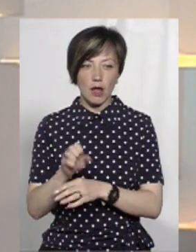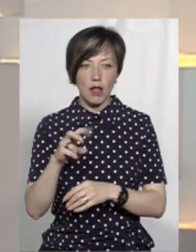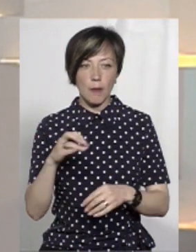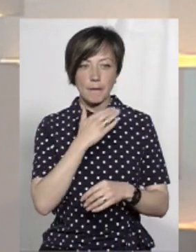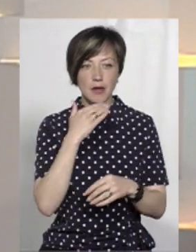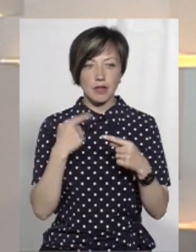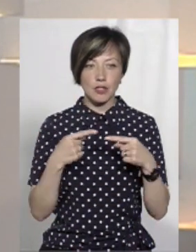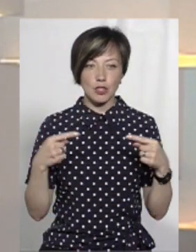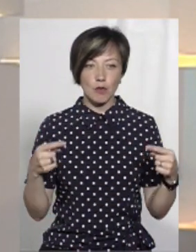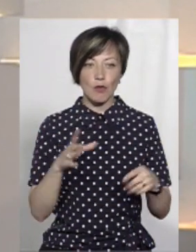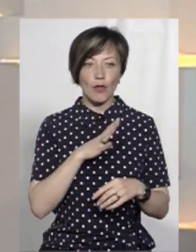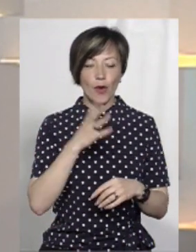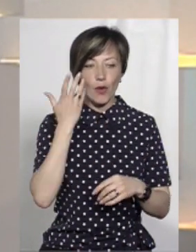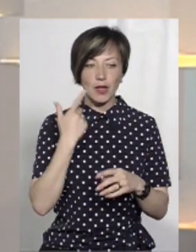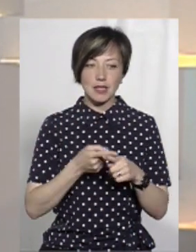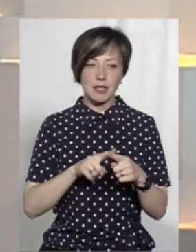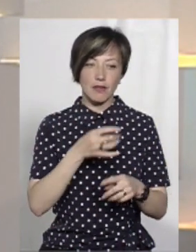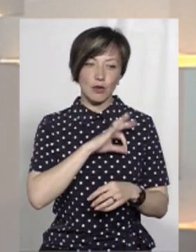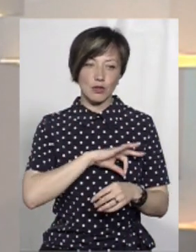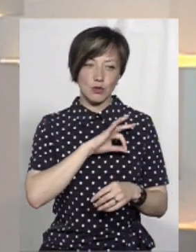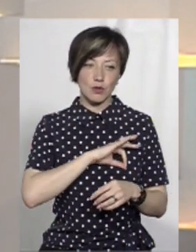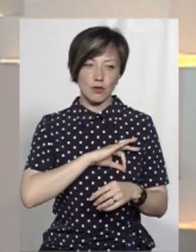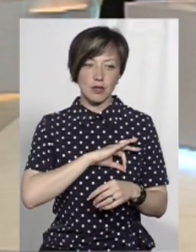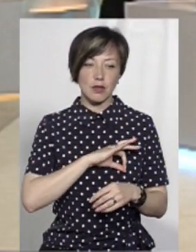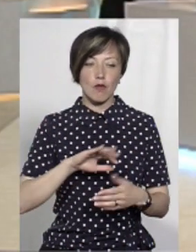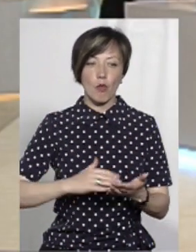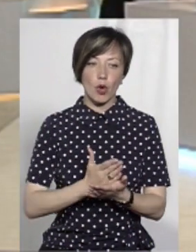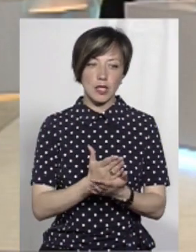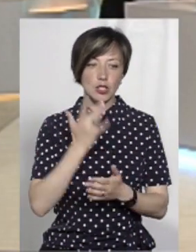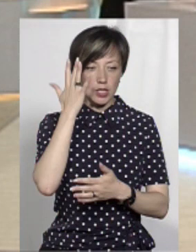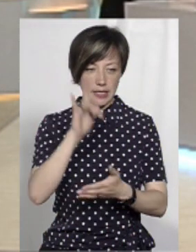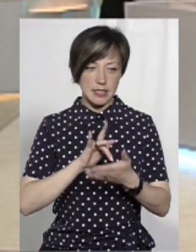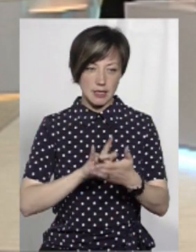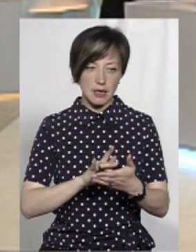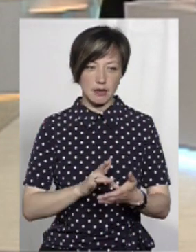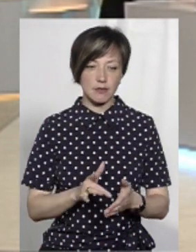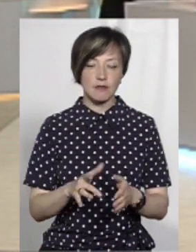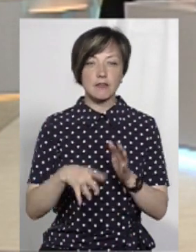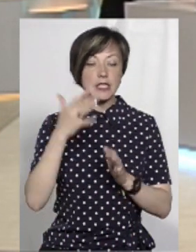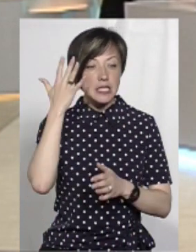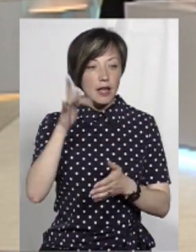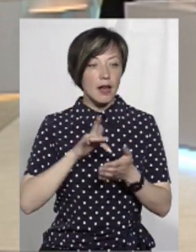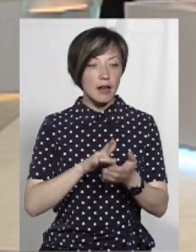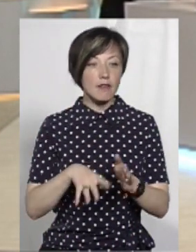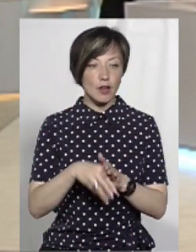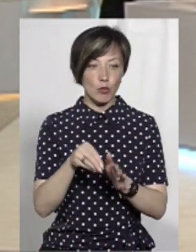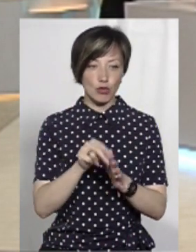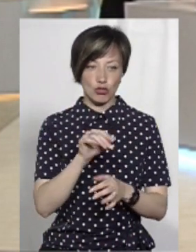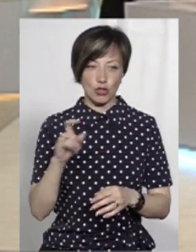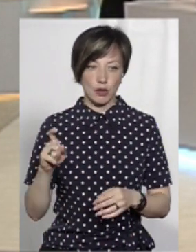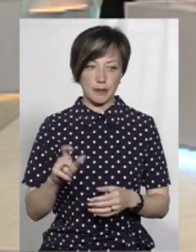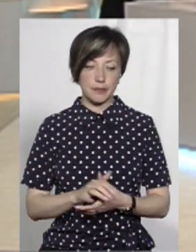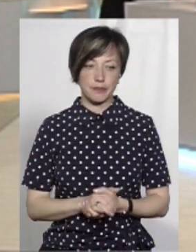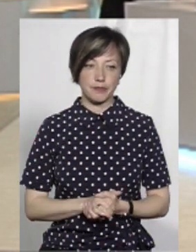дуже багато речей було, коли це використовувалось в політичних цілях, ну, в цілях виборчих. Щодо,